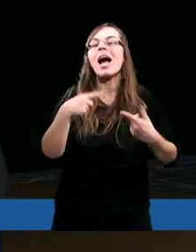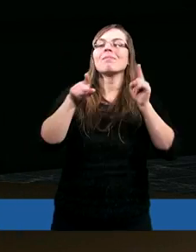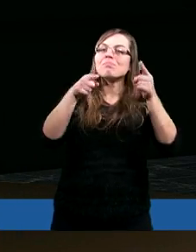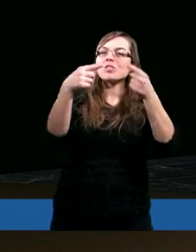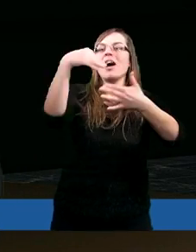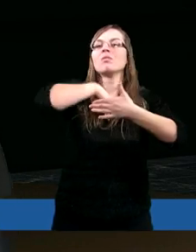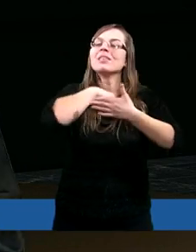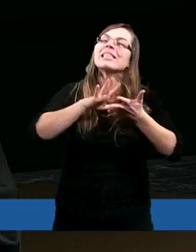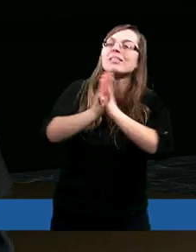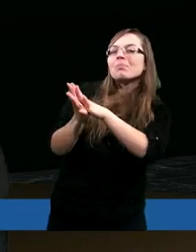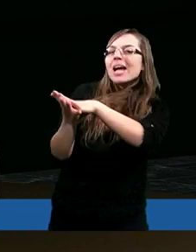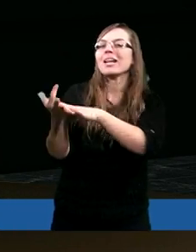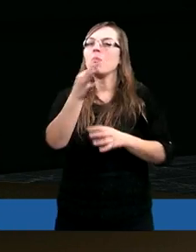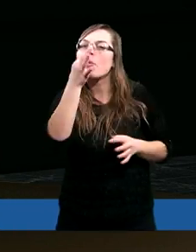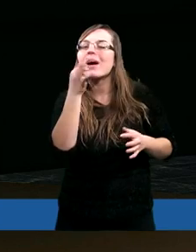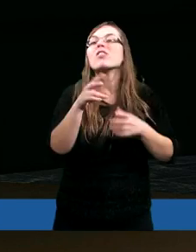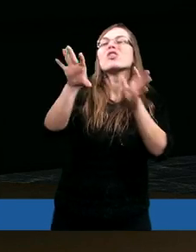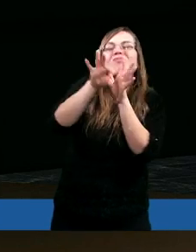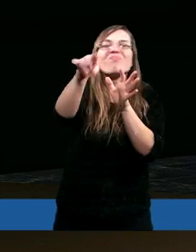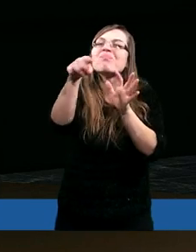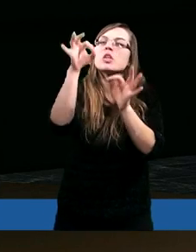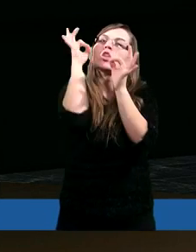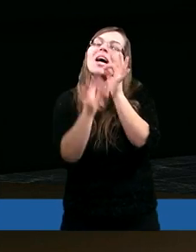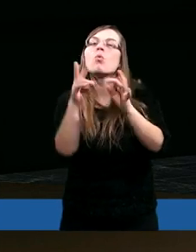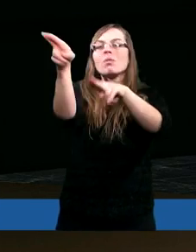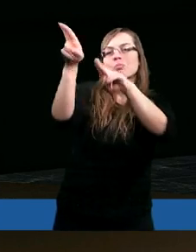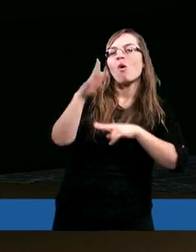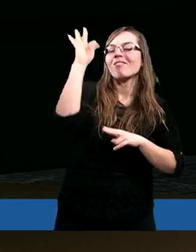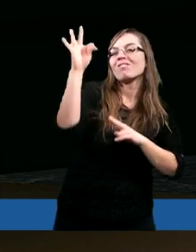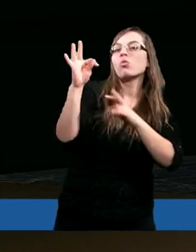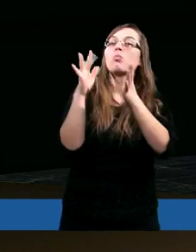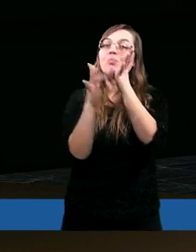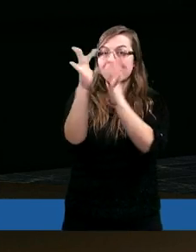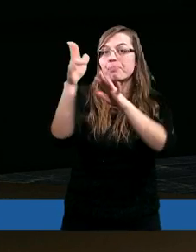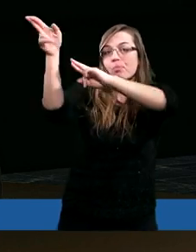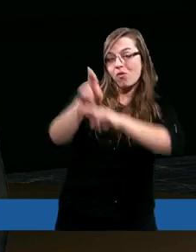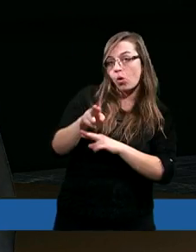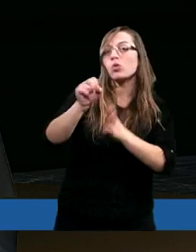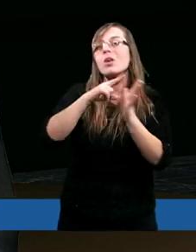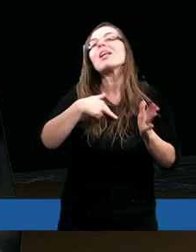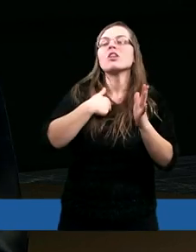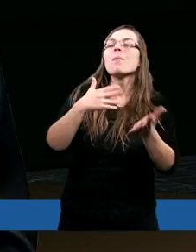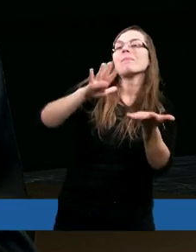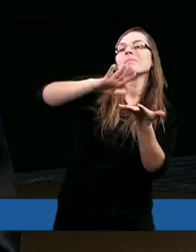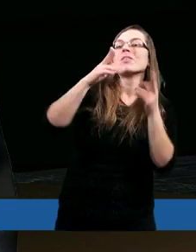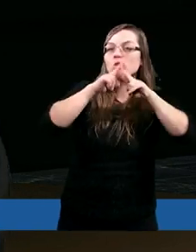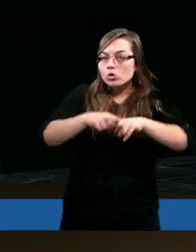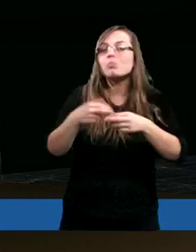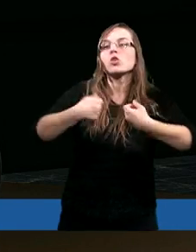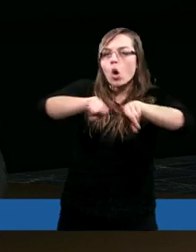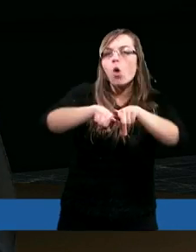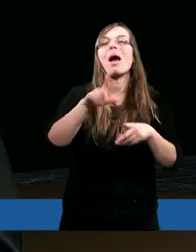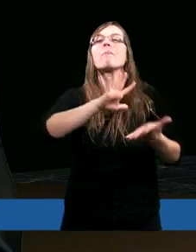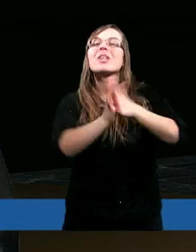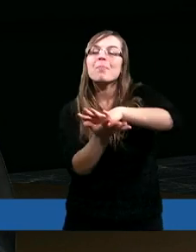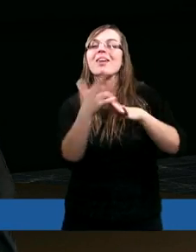oddziaływał. Aż do tego szczególnego dnia, gdy Chrystus powróci i dokona przemienienia